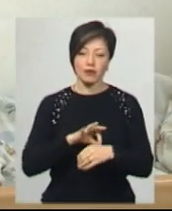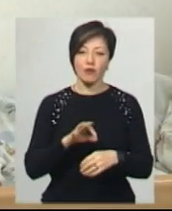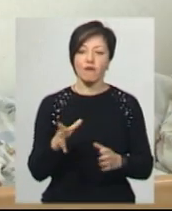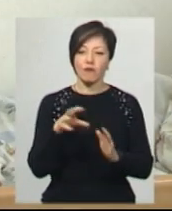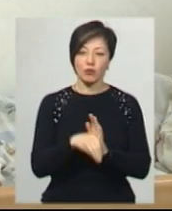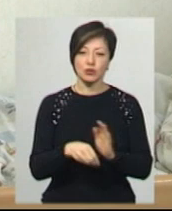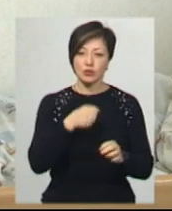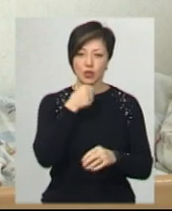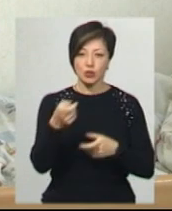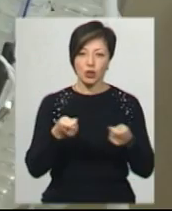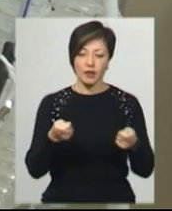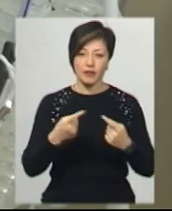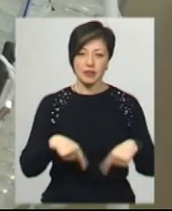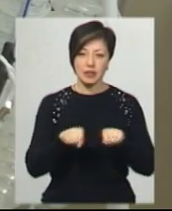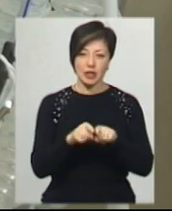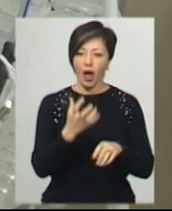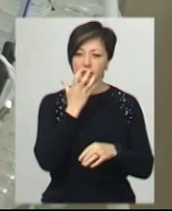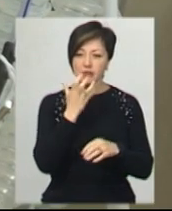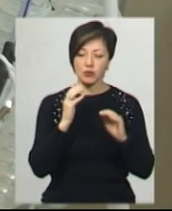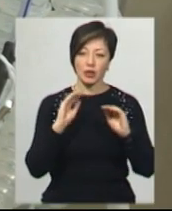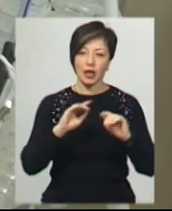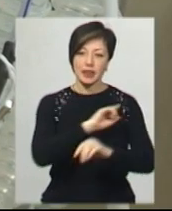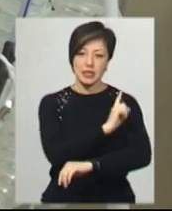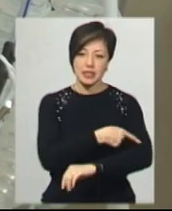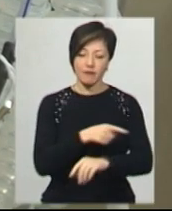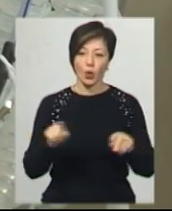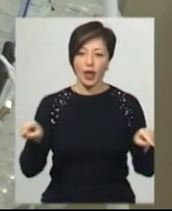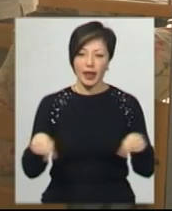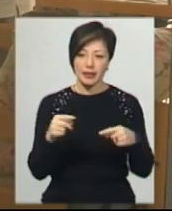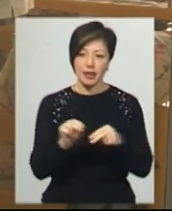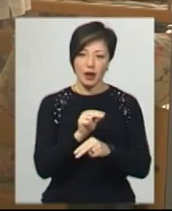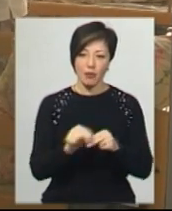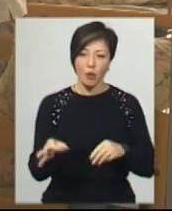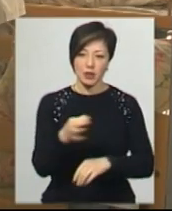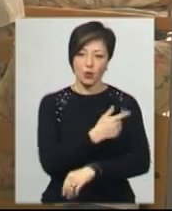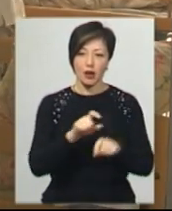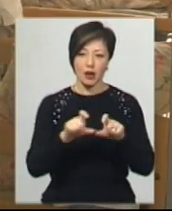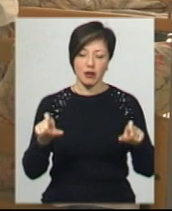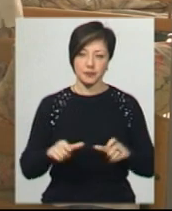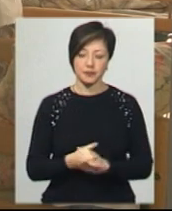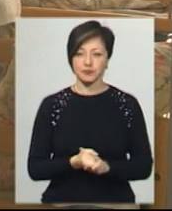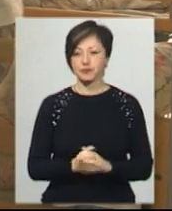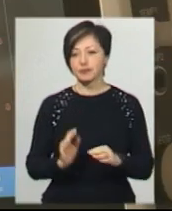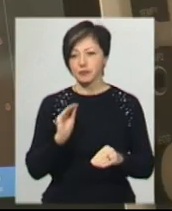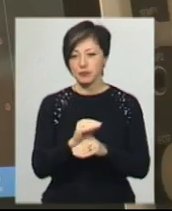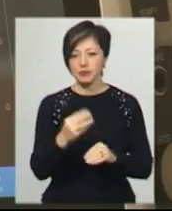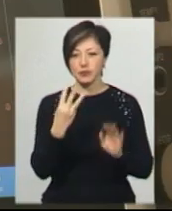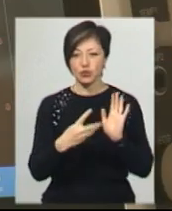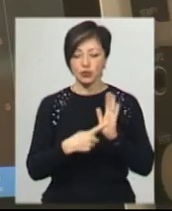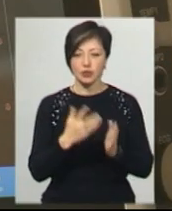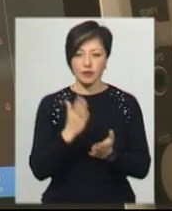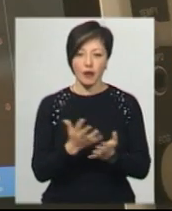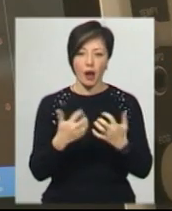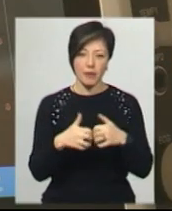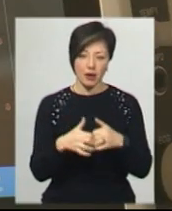старший ординатор відділення анестезіології інтенсивної терапії Хмельницької обласної лікарні Костянтин Корнюв. Додає, 36 наявних